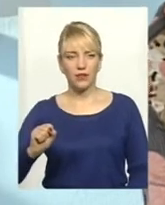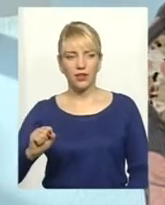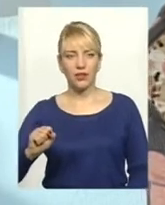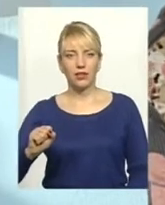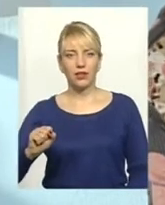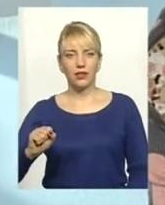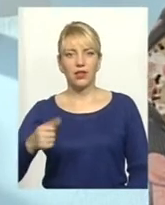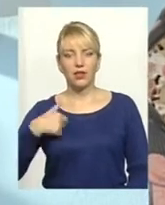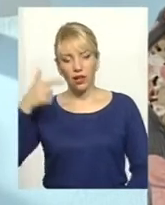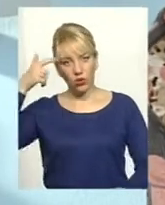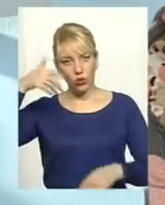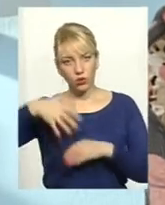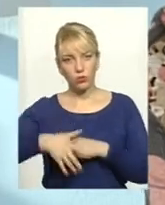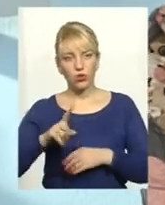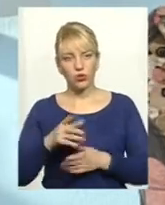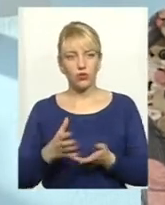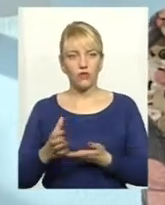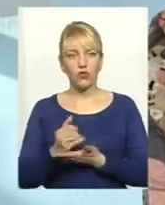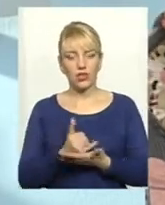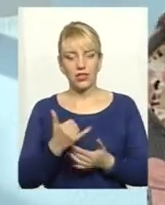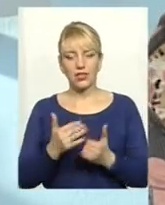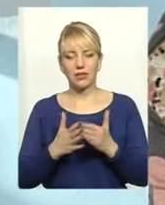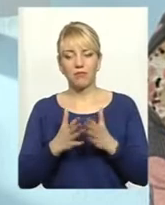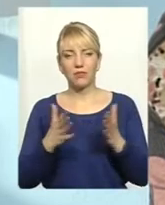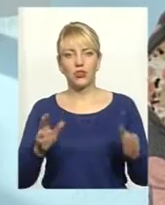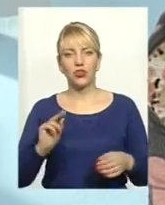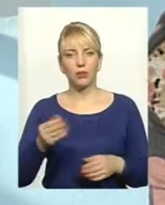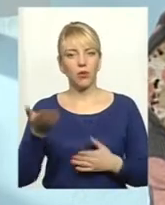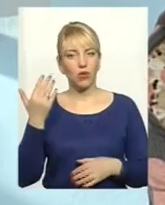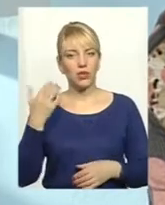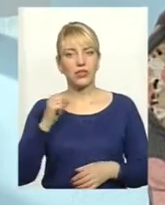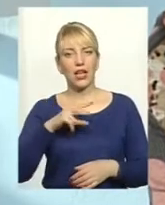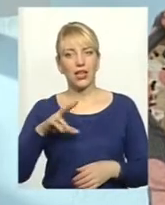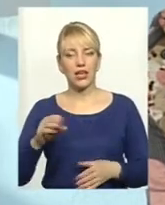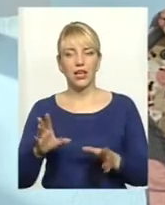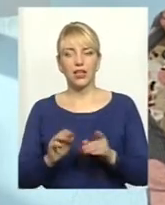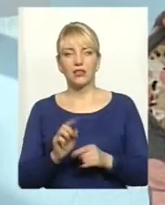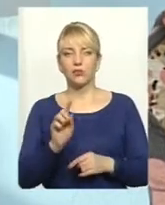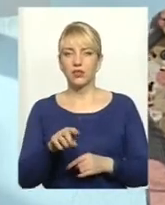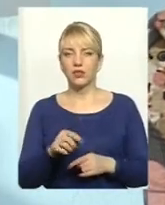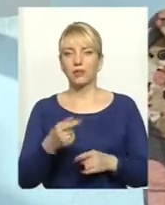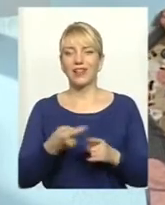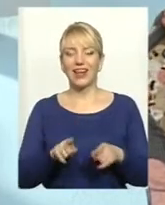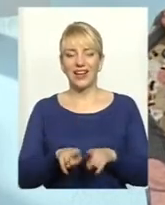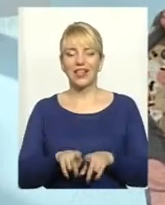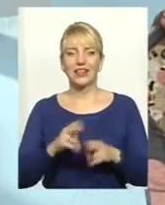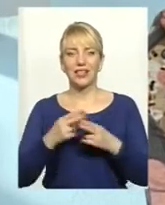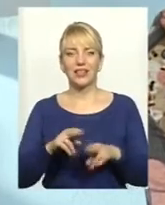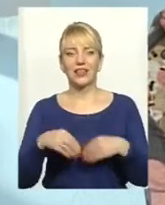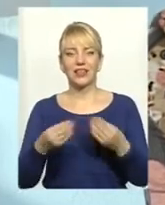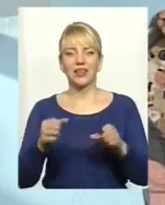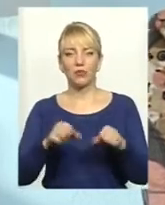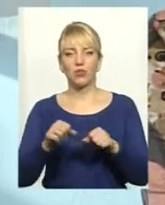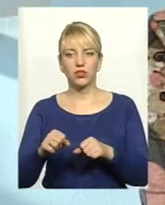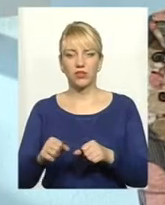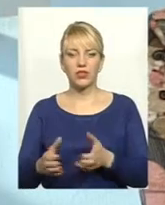Я розумію, що ірожай зараз більше, ніж був колись, але разом з тим саме така техніка дає можливість зібрати